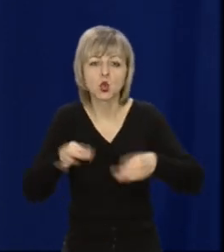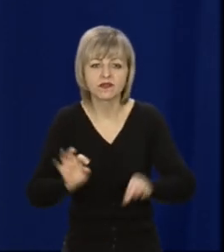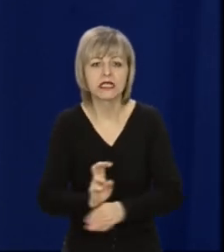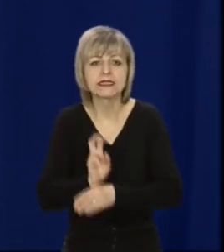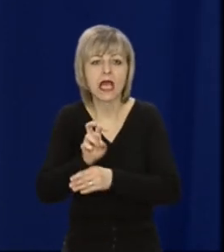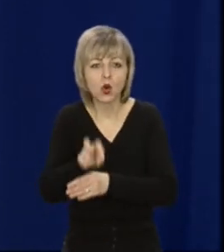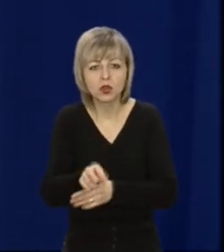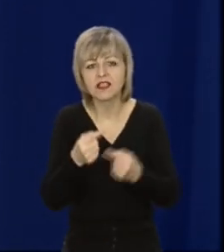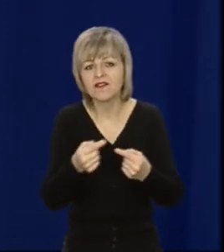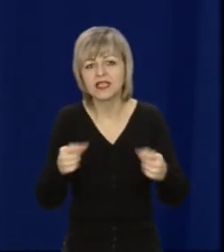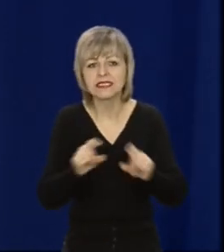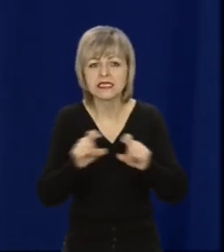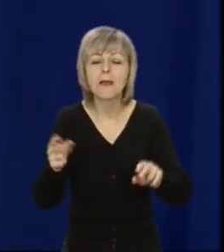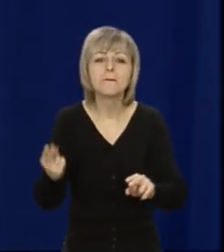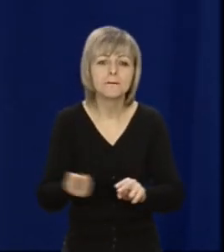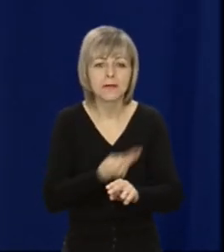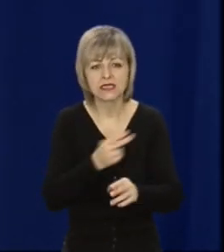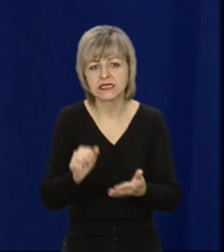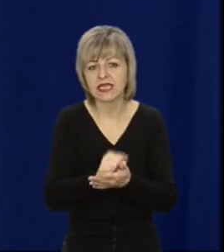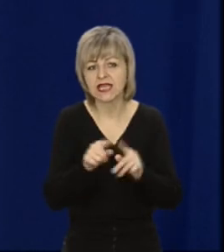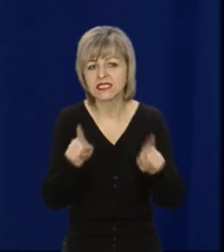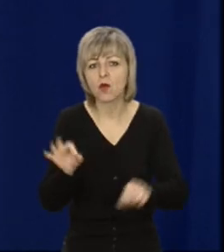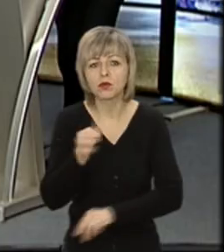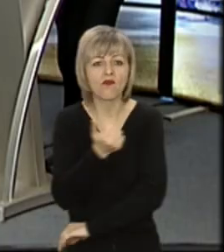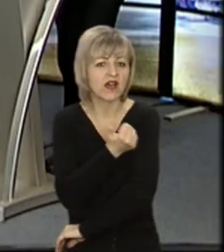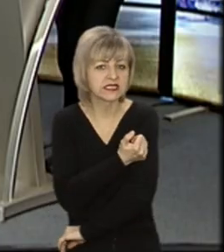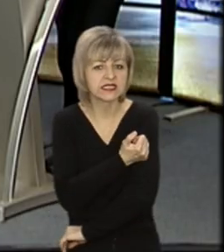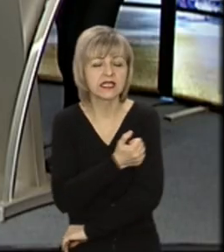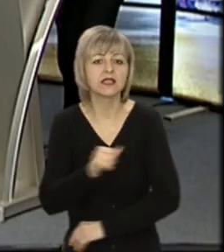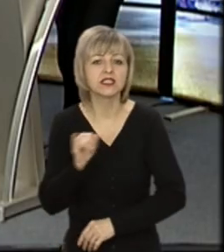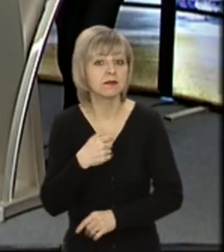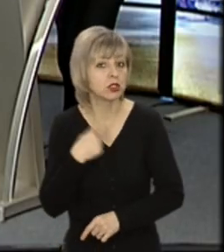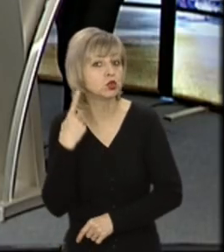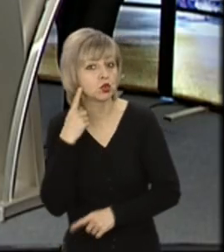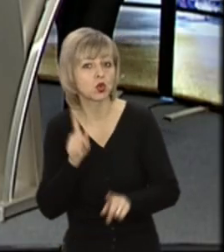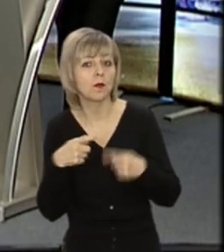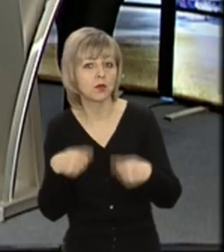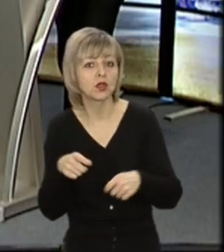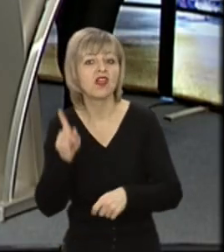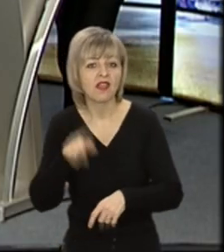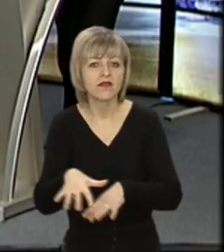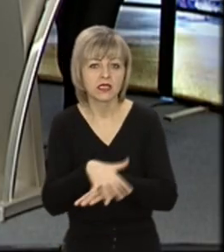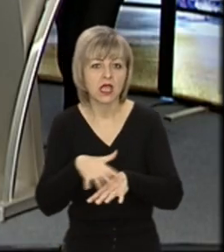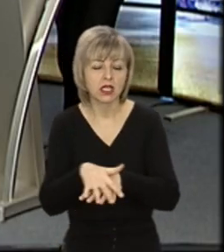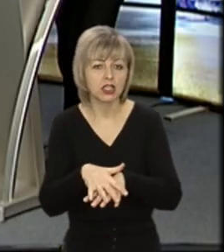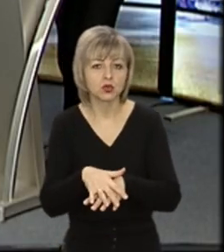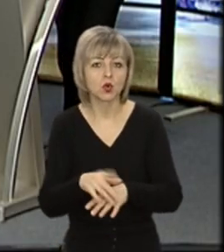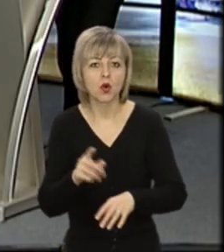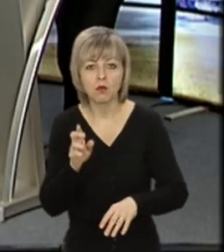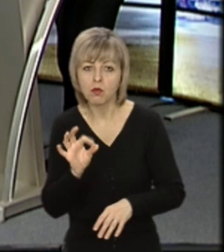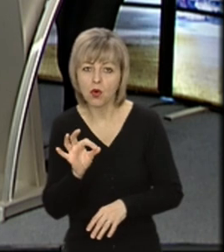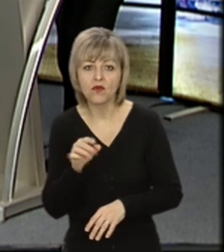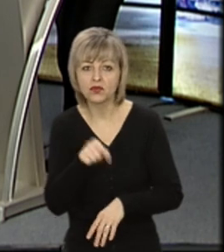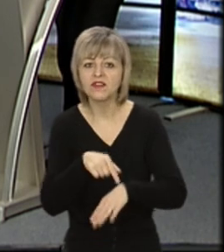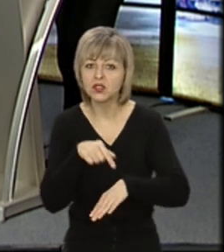заходити в ті-четі заклади без сертифікатів про вакцинацію. Зрештою, як ми от чули, продавати навіть на ринку. Це можливо через те,